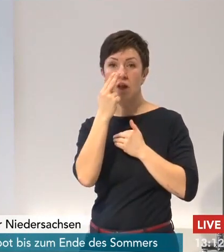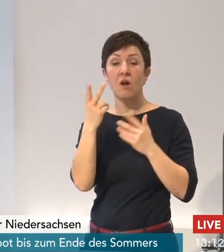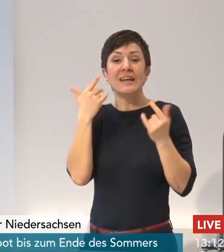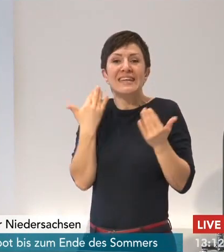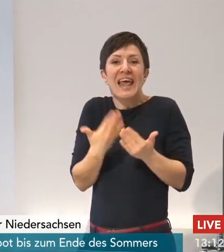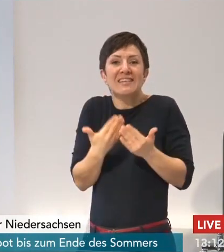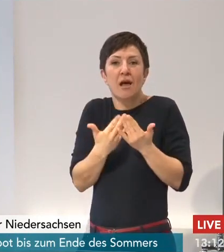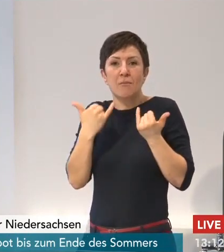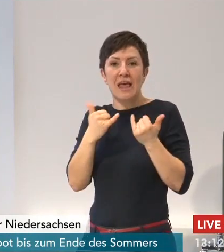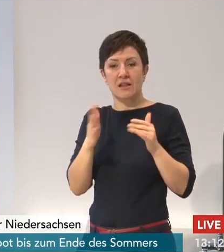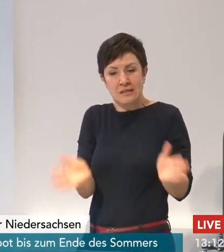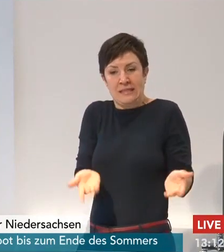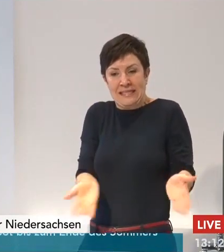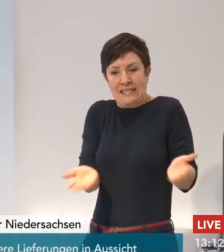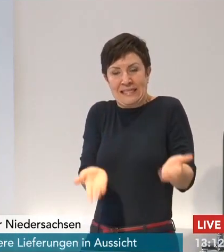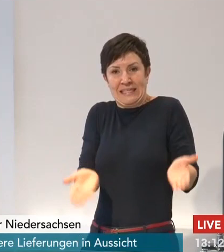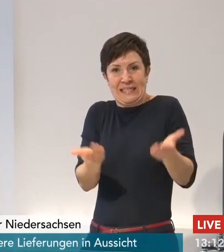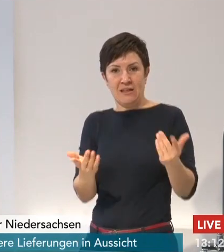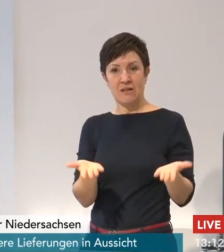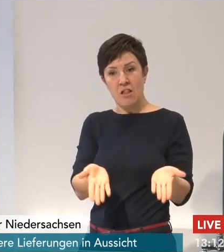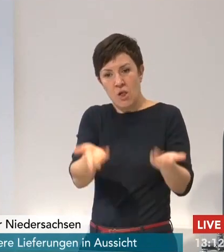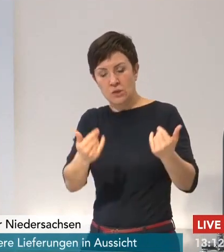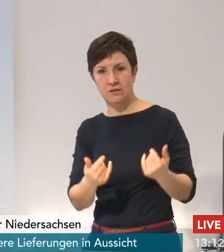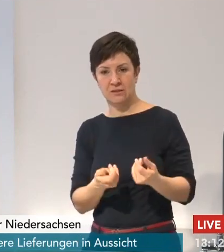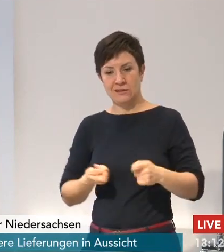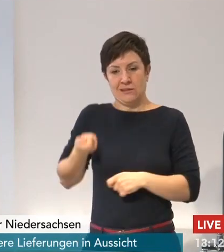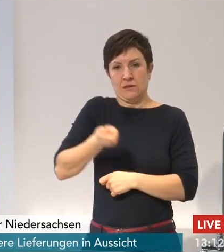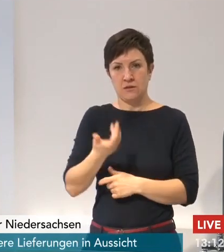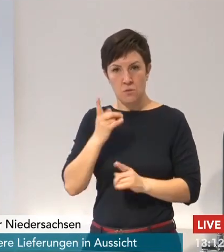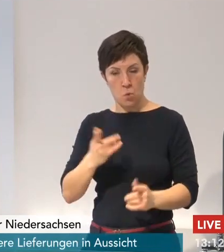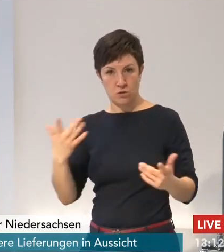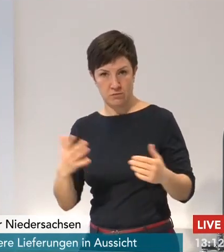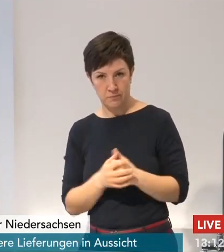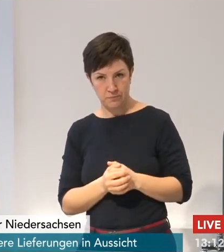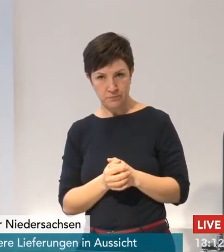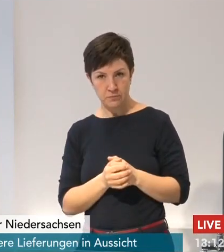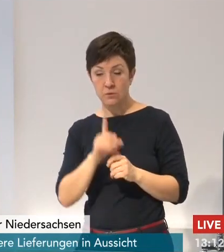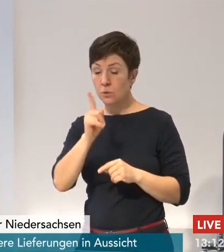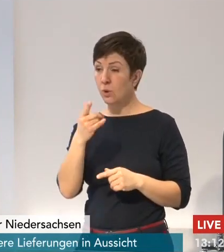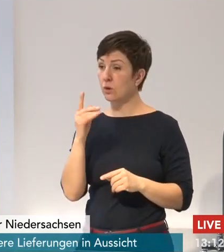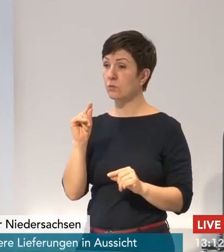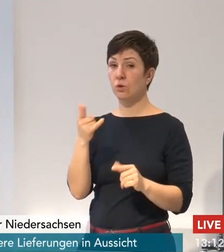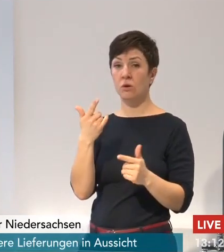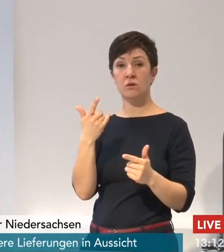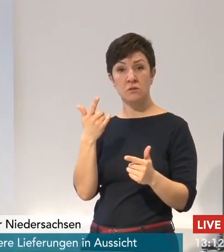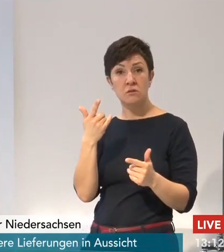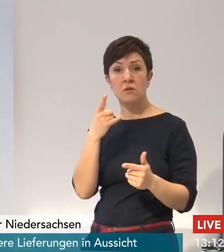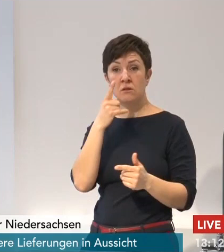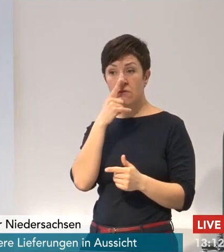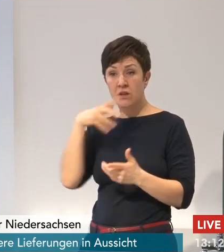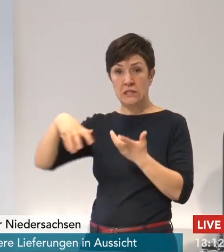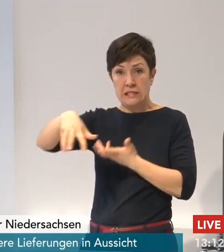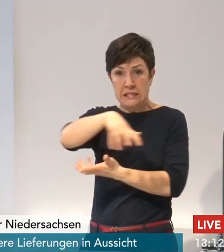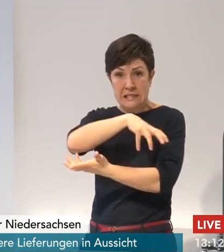in die Startposition, um am Ende gestärkt und kraftvoll aus der Pandemie-Krise